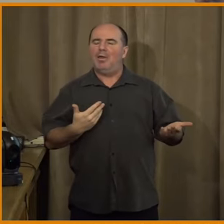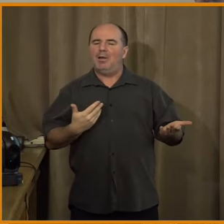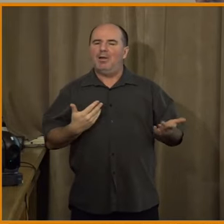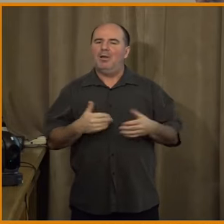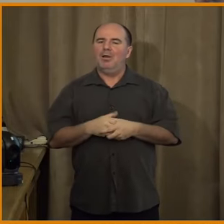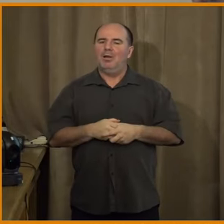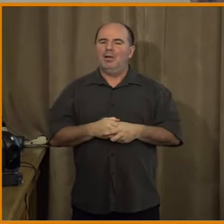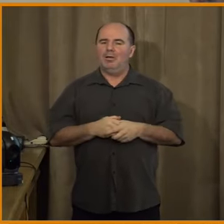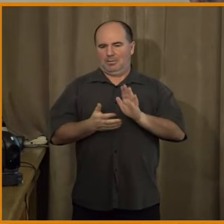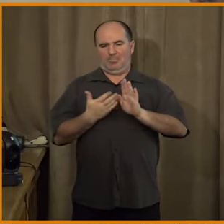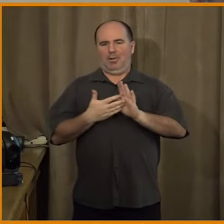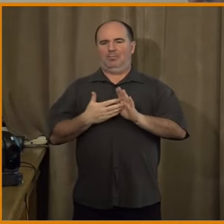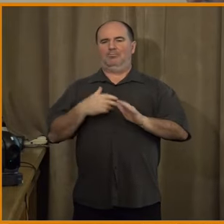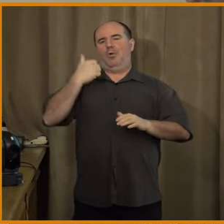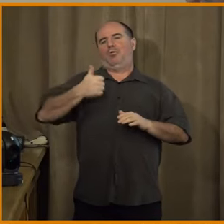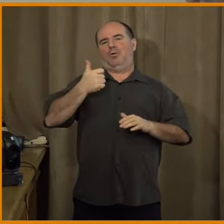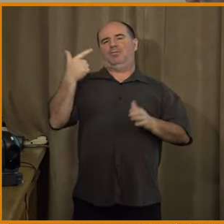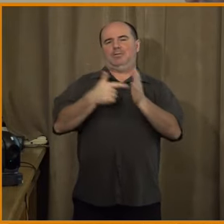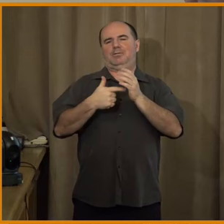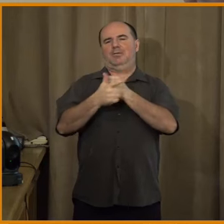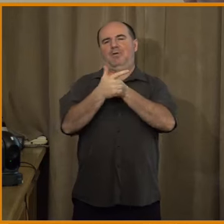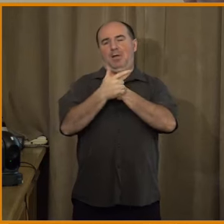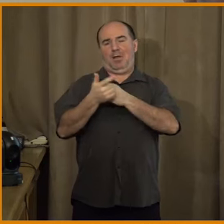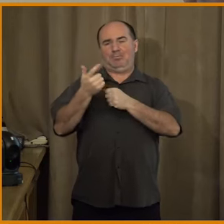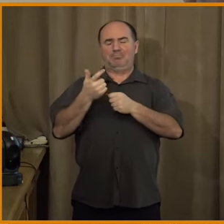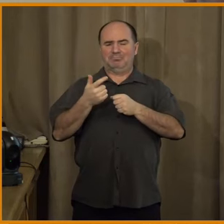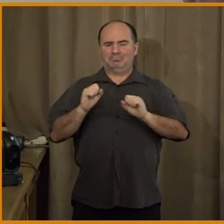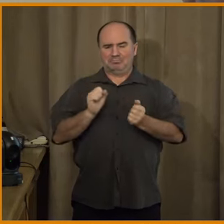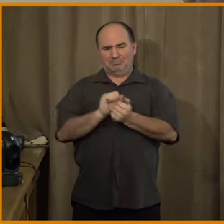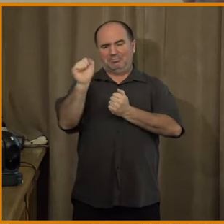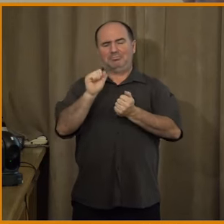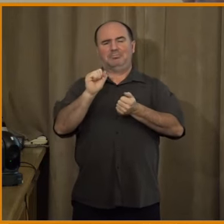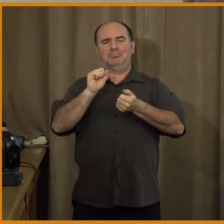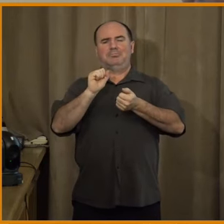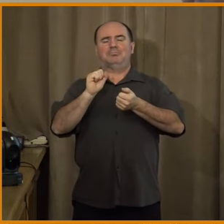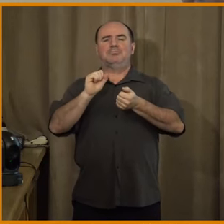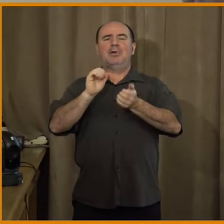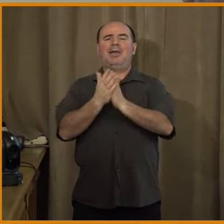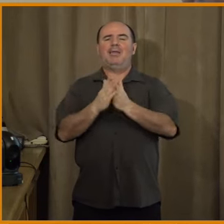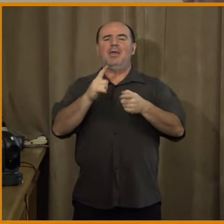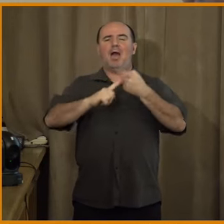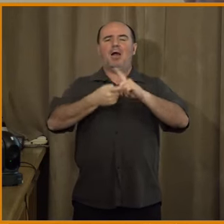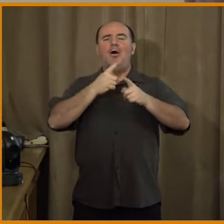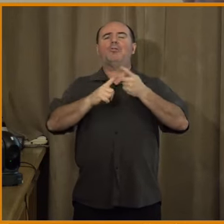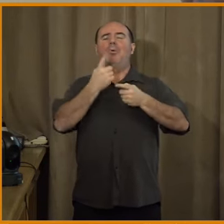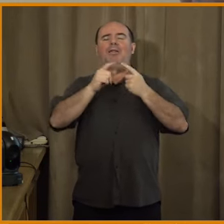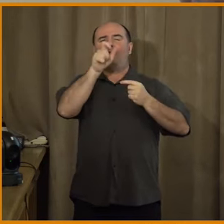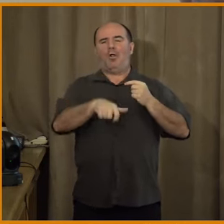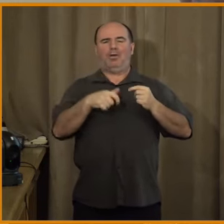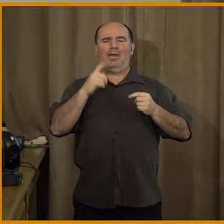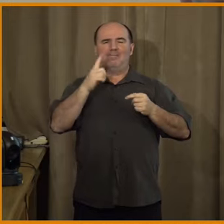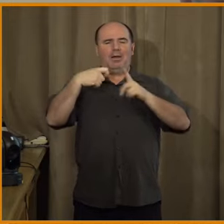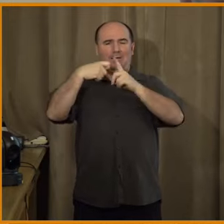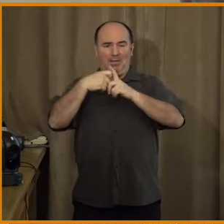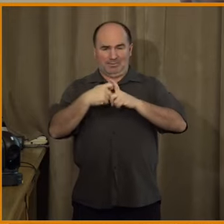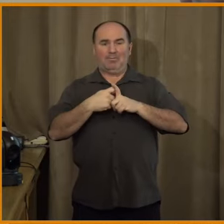dát třeba to, že v roce 2012 vyšla knížka od politologa Ivana Krasteva, která se jmenuje V nedůvěru věříme, o tom, jak nedůvěra